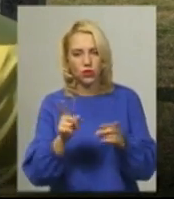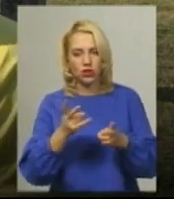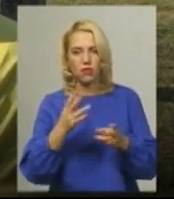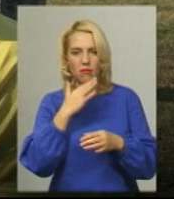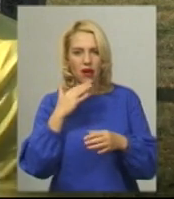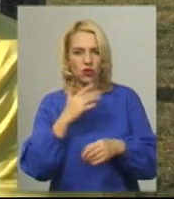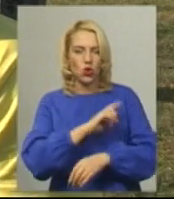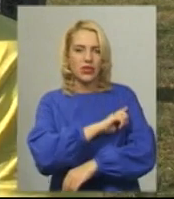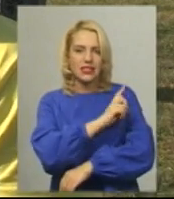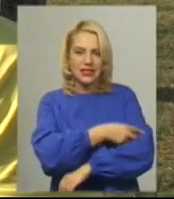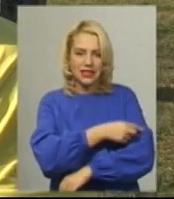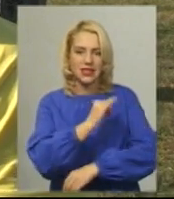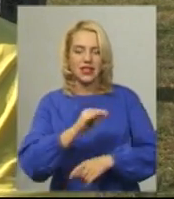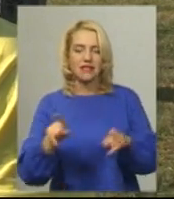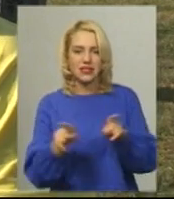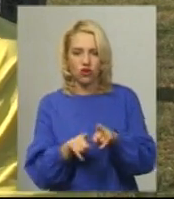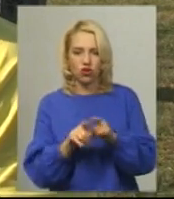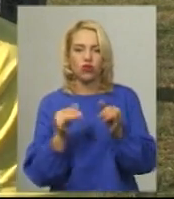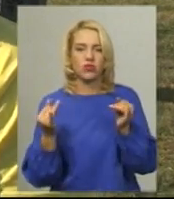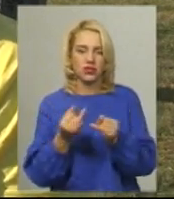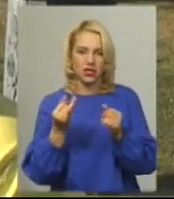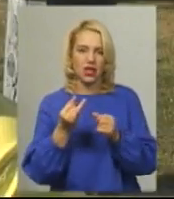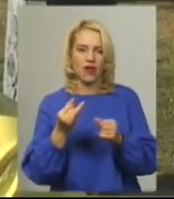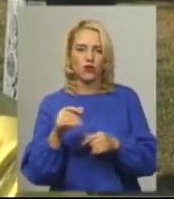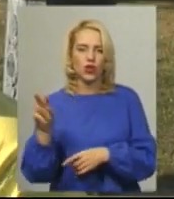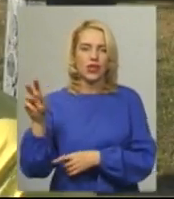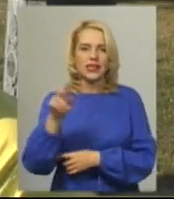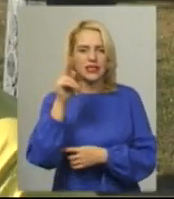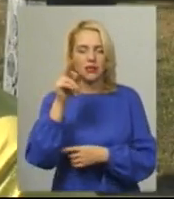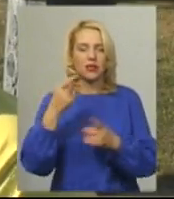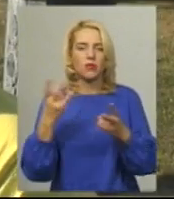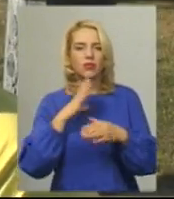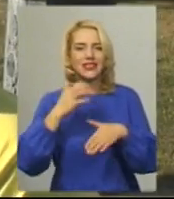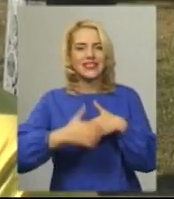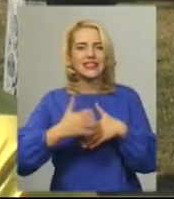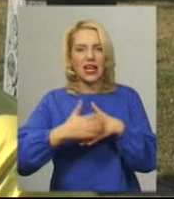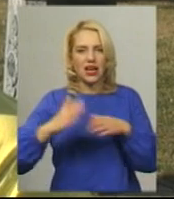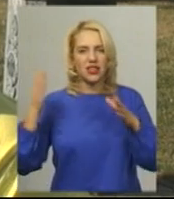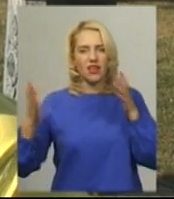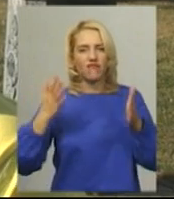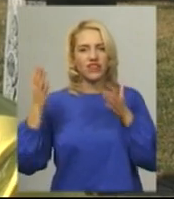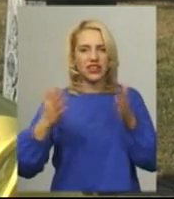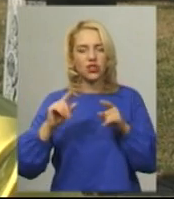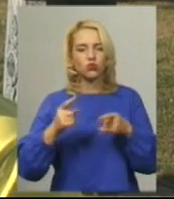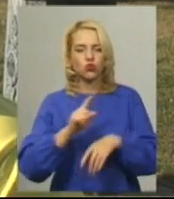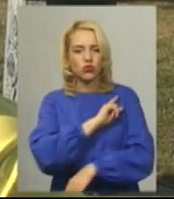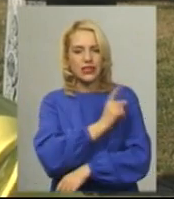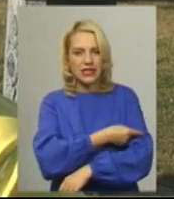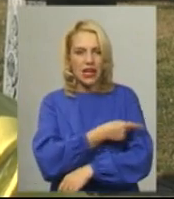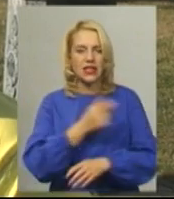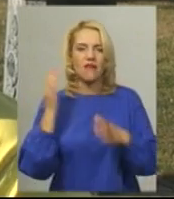багато сил, але все одно цікаво запускати змії. Має бути середній вітер, тому що сильний вітер